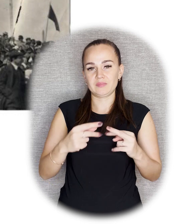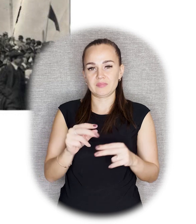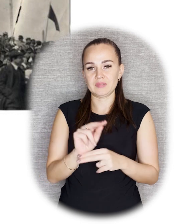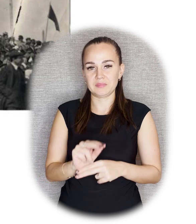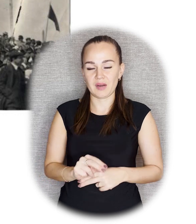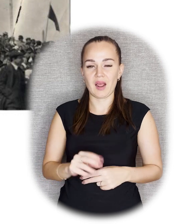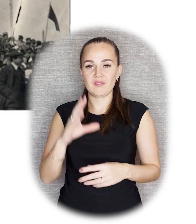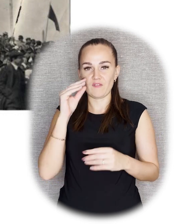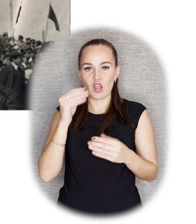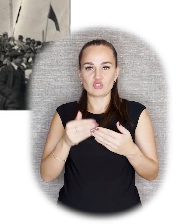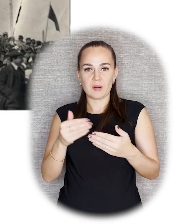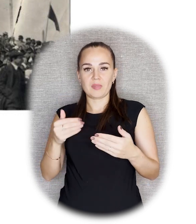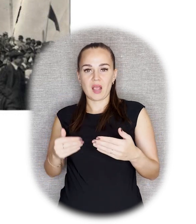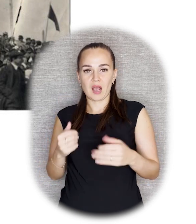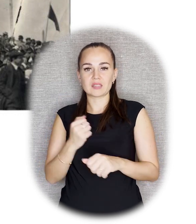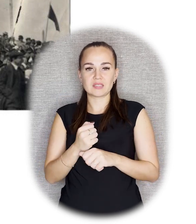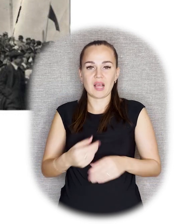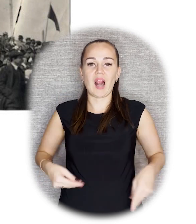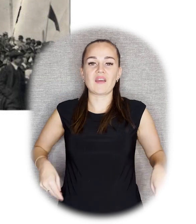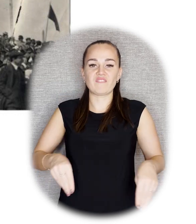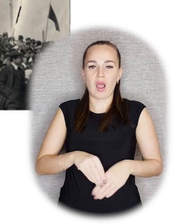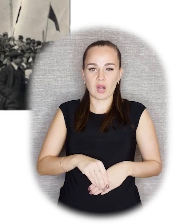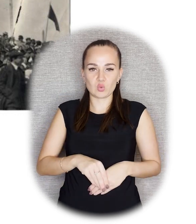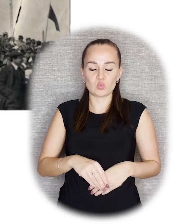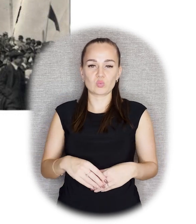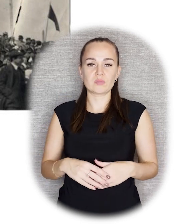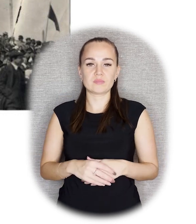вечером накануне, сделать фартук.